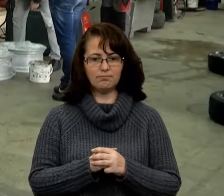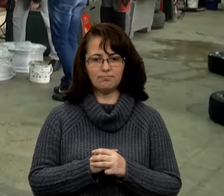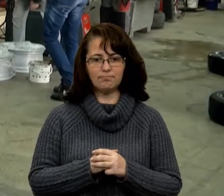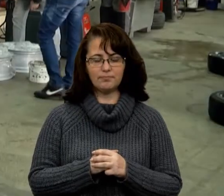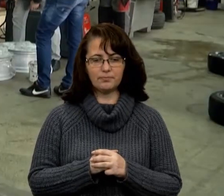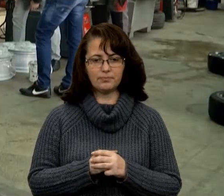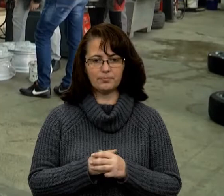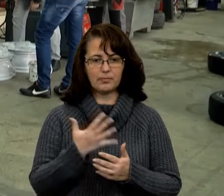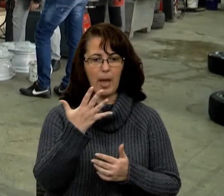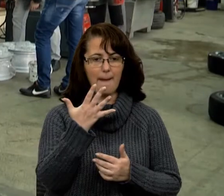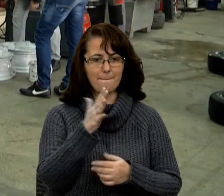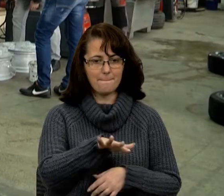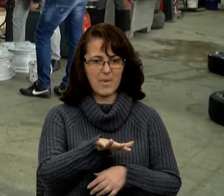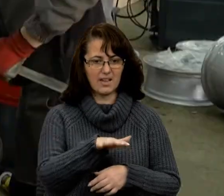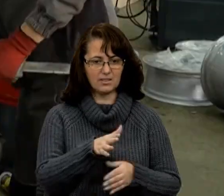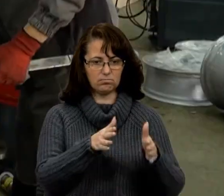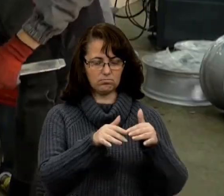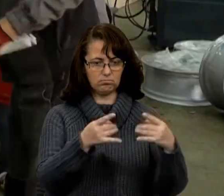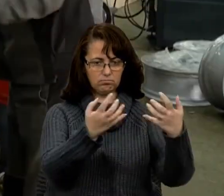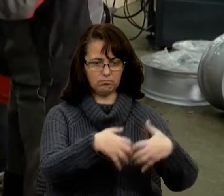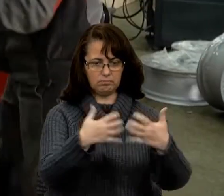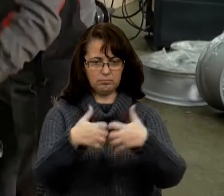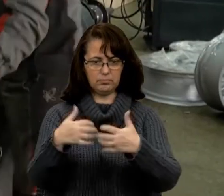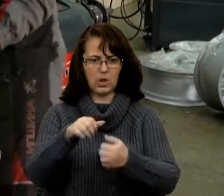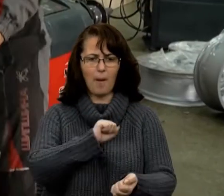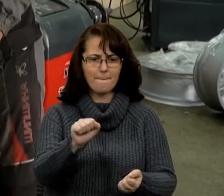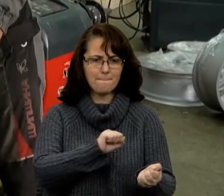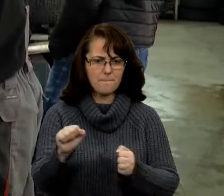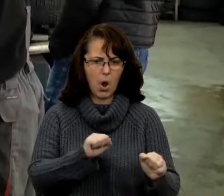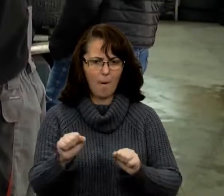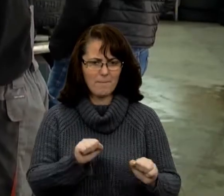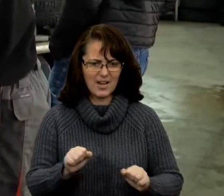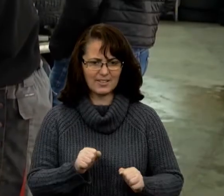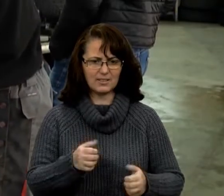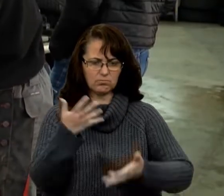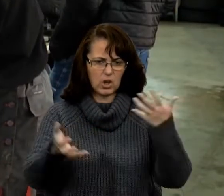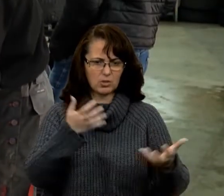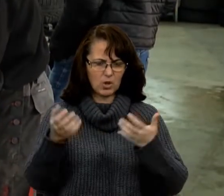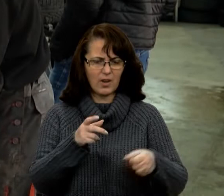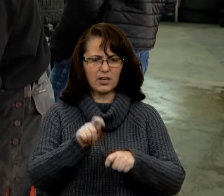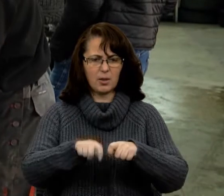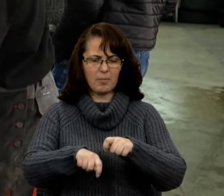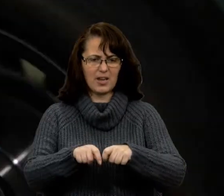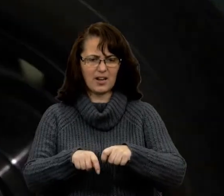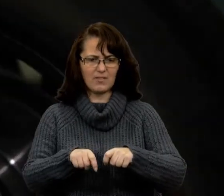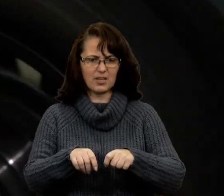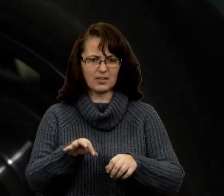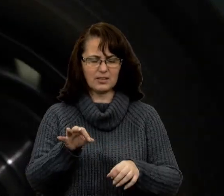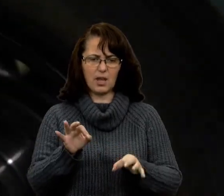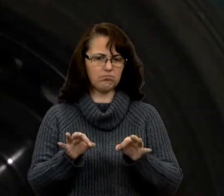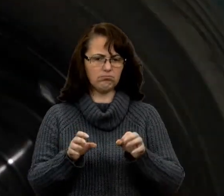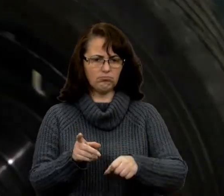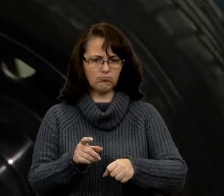П'ять пристроїв, щоб помити, розбортувати, забортувати колеса, перевірити баланс та тиск у шинах. Якщо